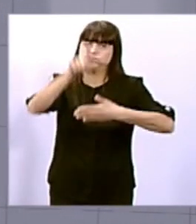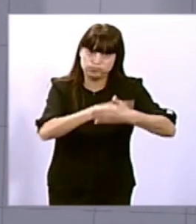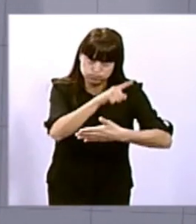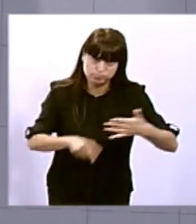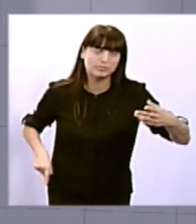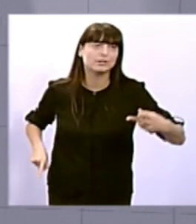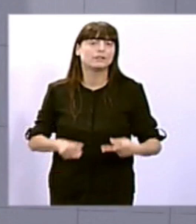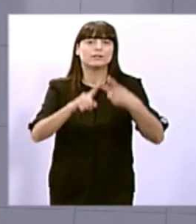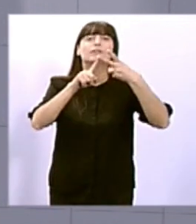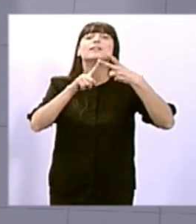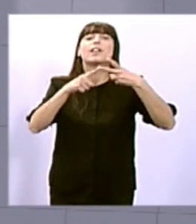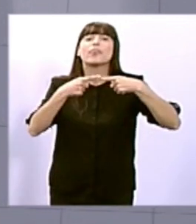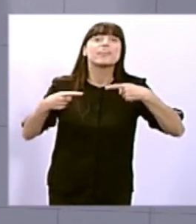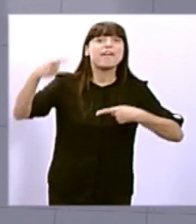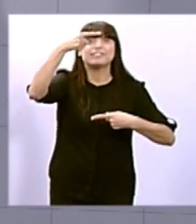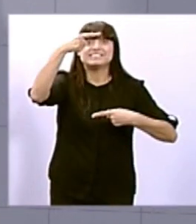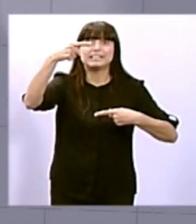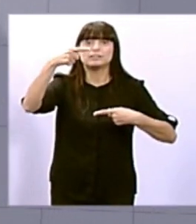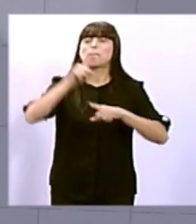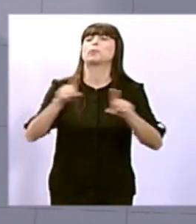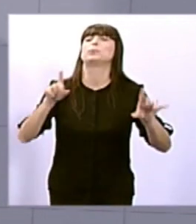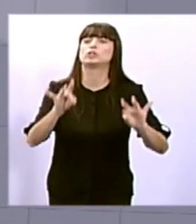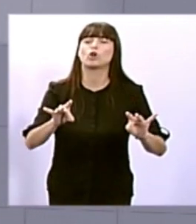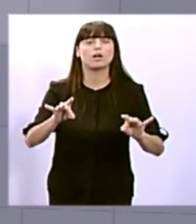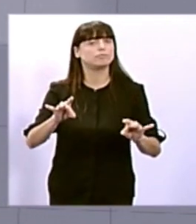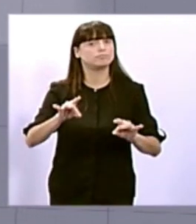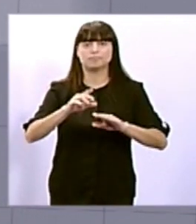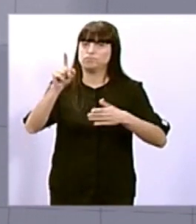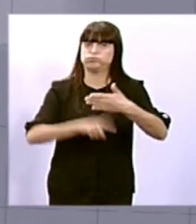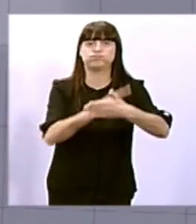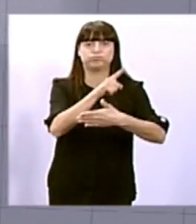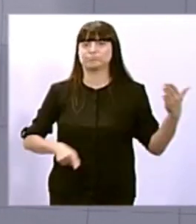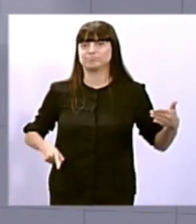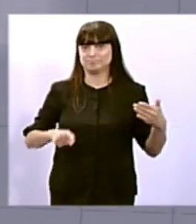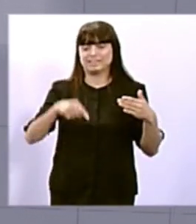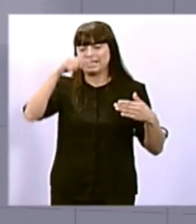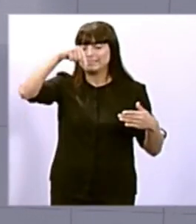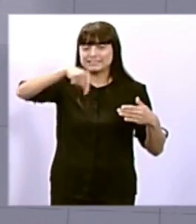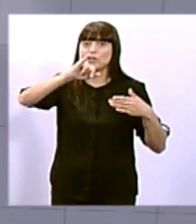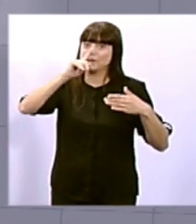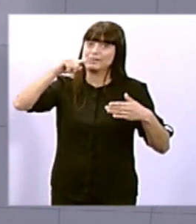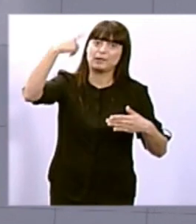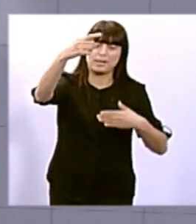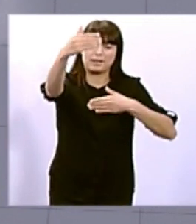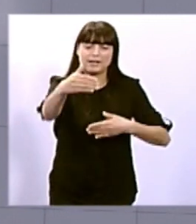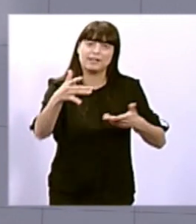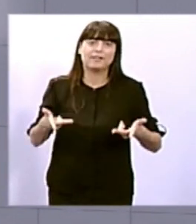de manera extraordinària per aquest any i també el vinent. Per tant, aquesta suspensió permetrà a les administracions gastar els seus rumanents